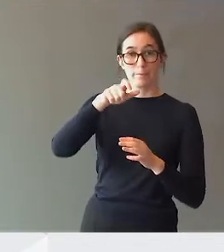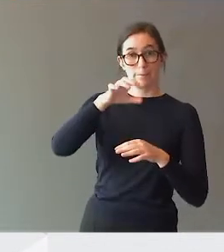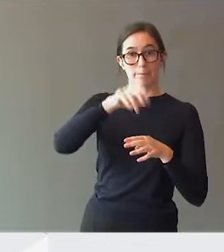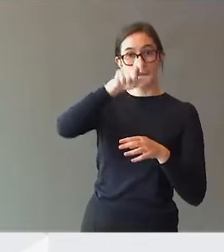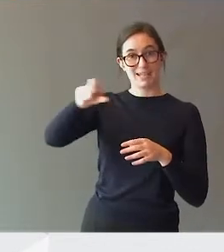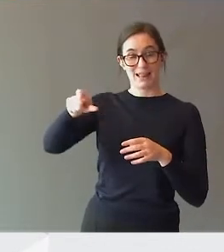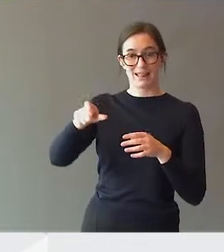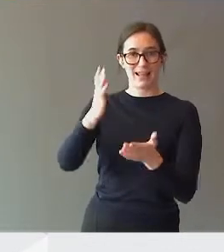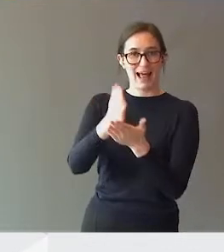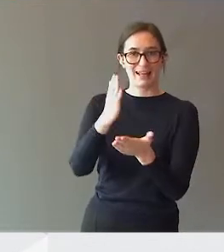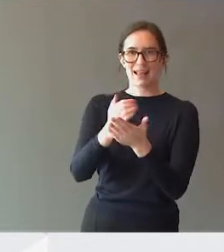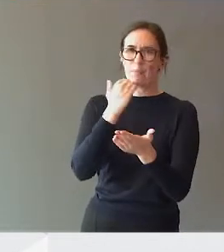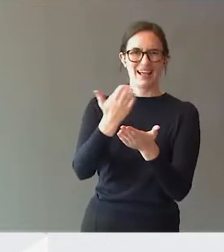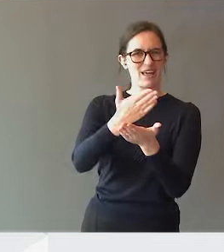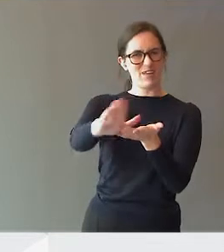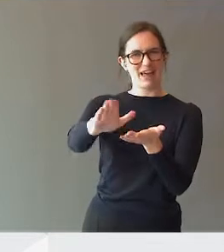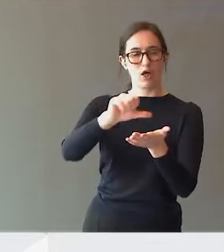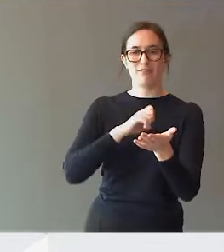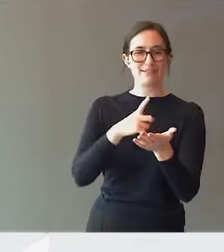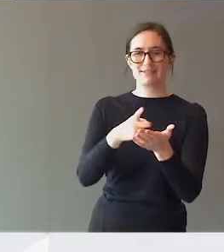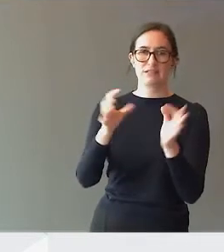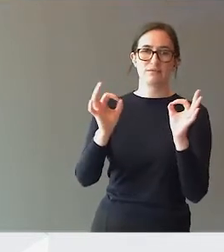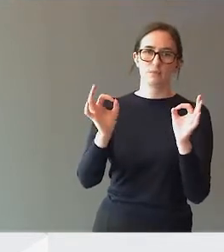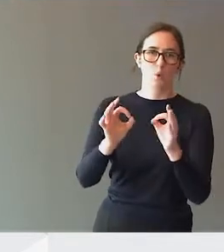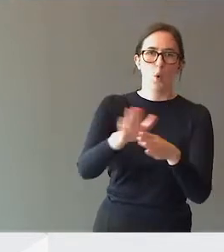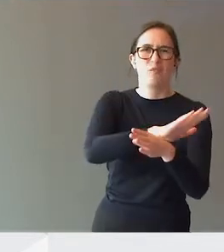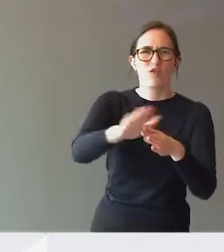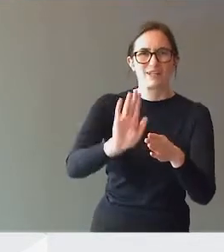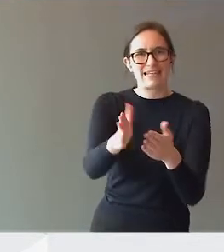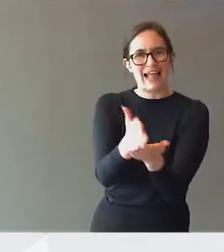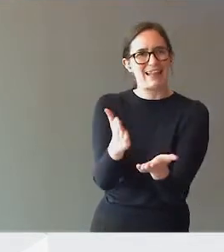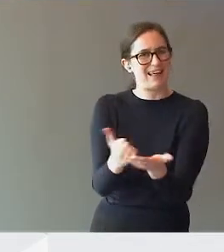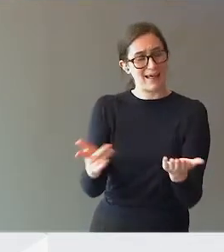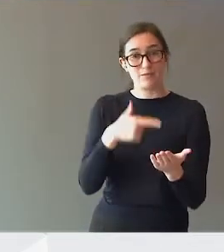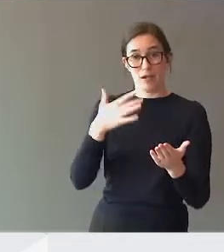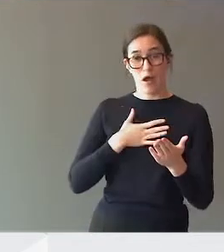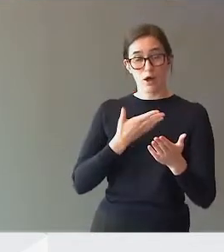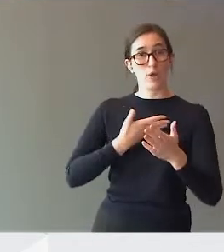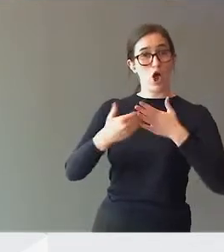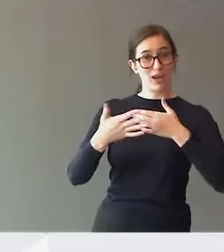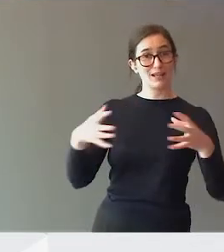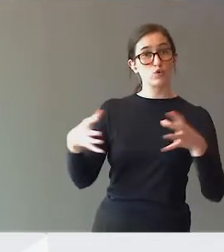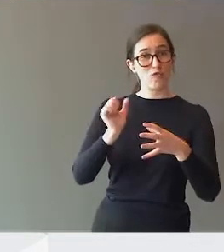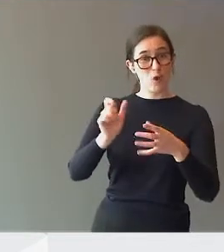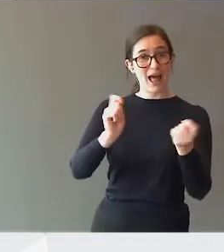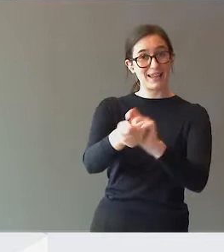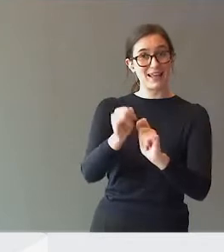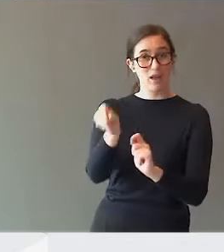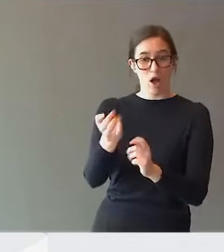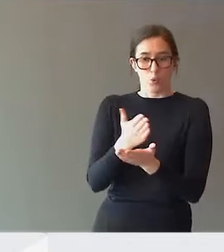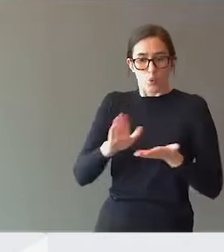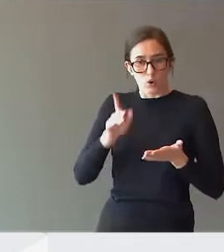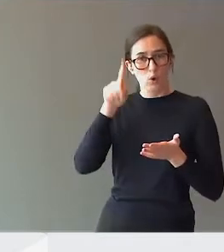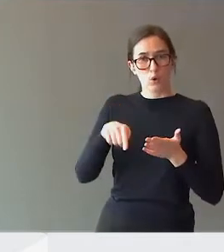selv om man ikke får oppfylt alle pasientrettighetene. Vi har et stort handlingsrom for endring, uten å svekke elevenes